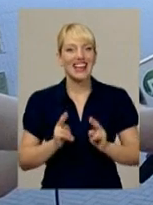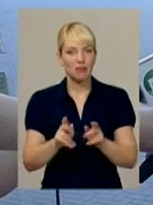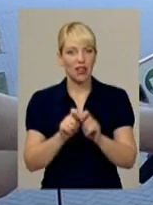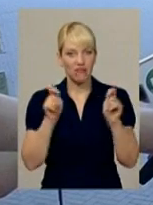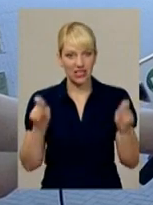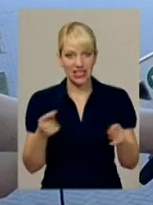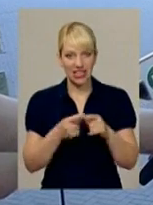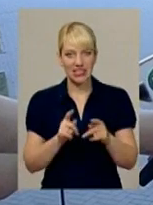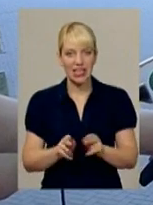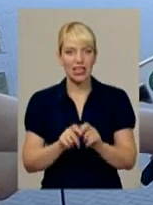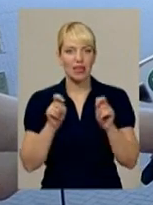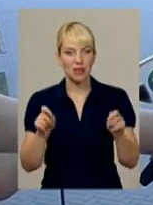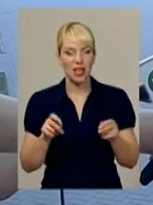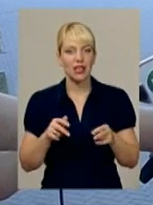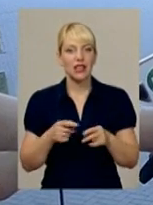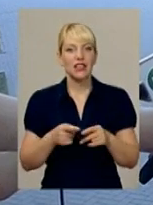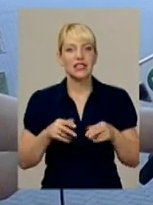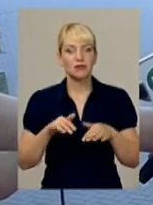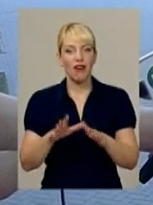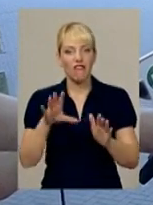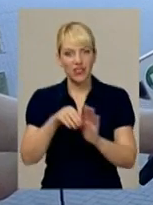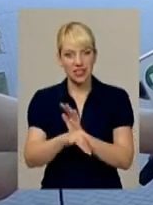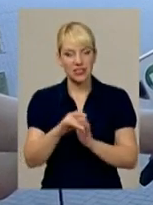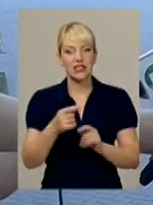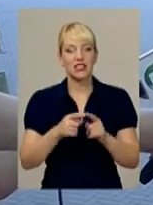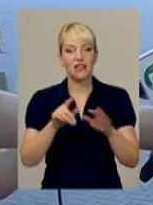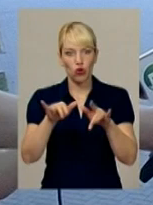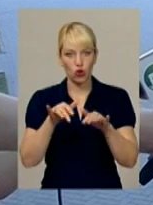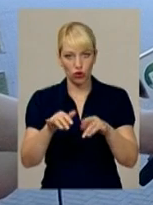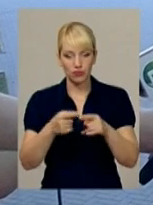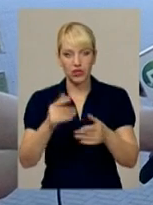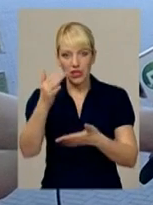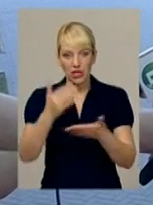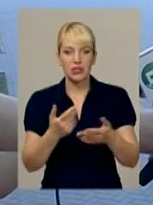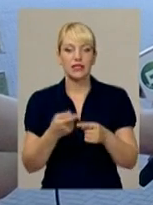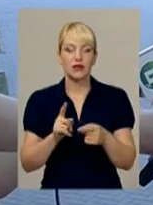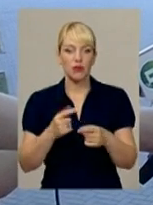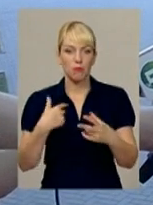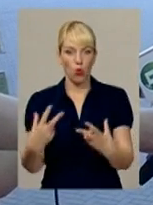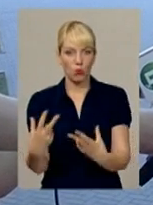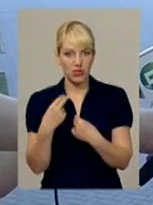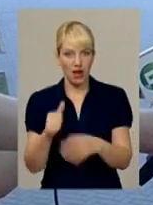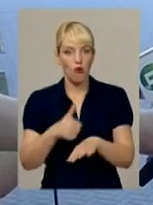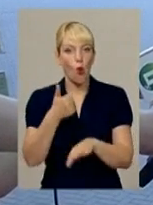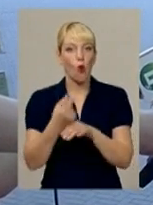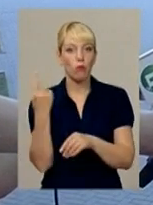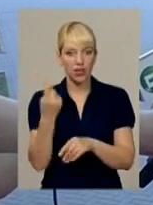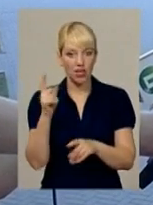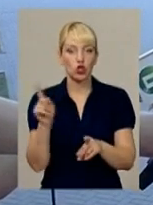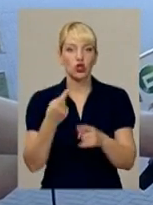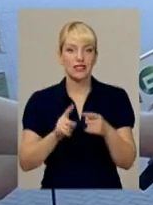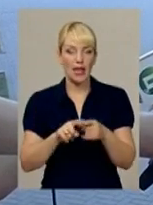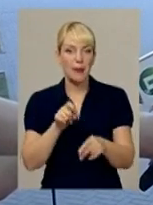справи є внесені в ЄДР, то він пообіцяв нам, що разом з губернатором це призначення буде відмінене. Тому ми надіємося, вкотре